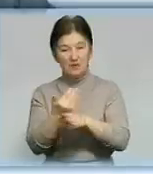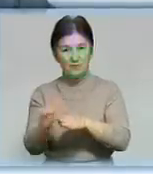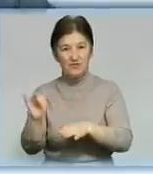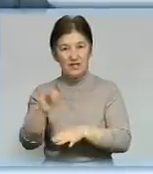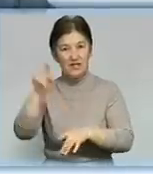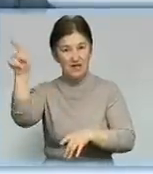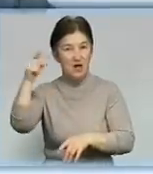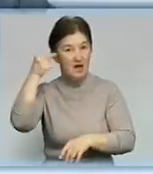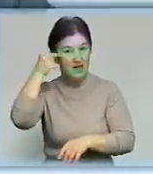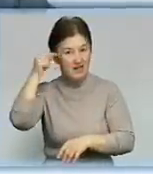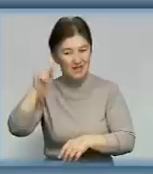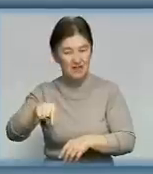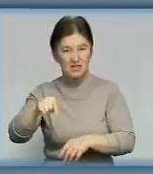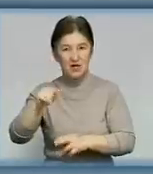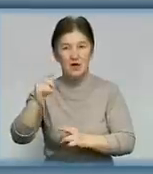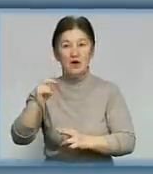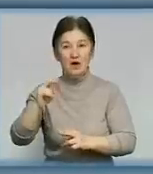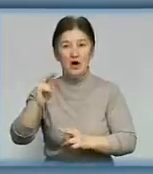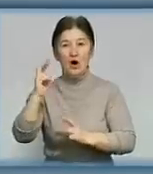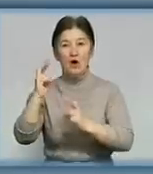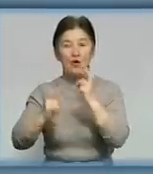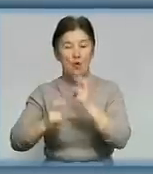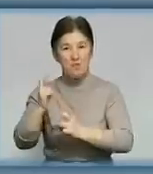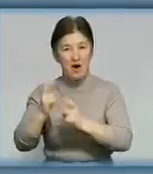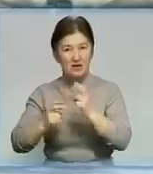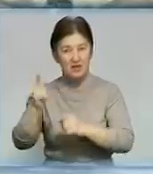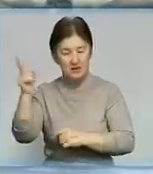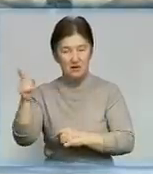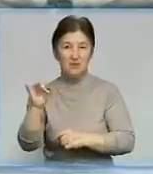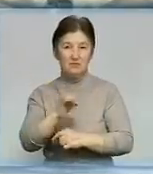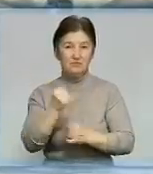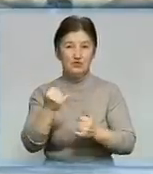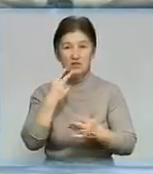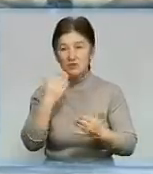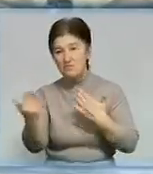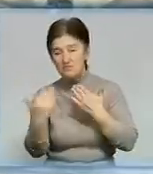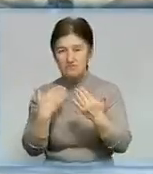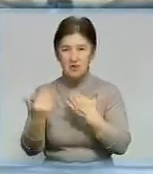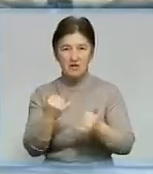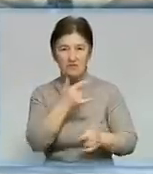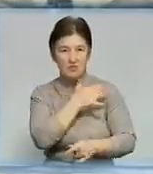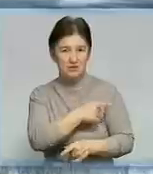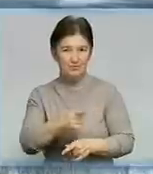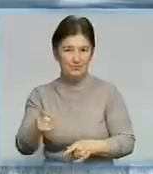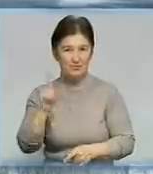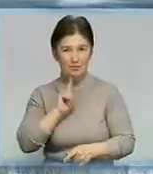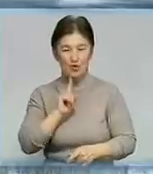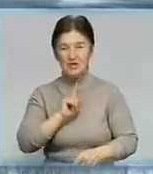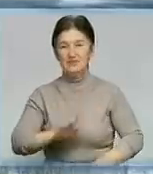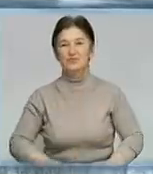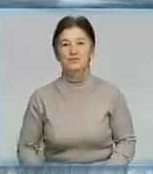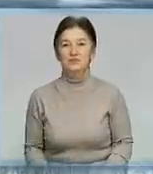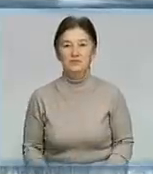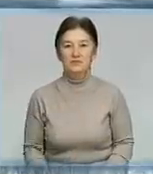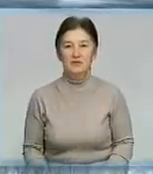китайська компанія, і український металургійний бізнес. Справа поки що на стадії перемовин. Кирило Ющешин, Ілля Зіленкін, Анатолій Басистий.